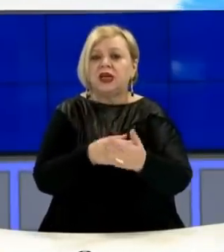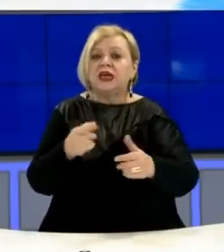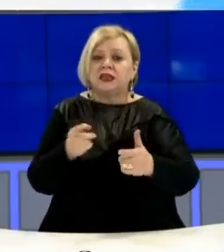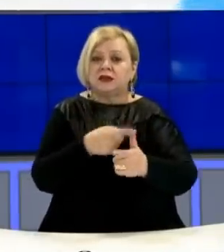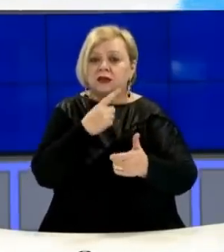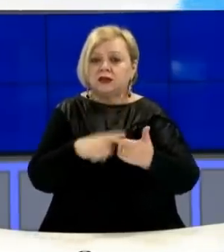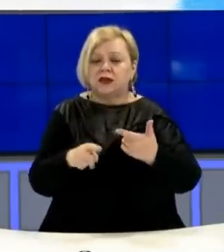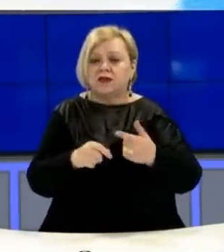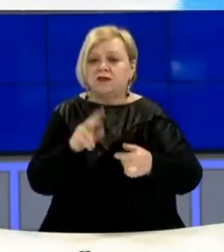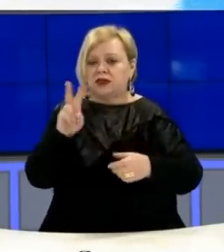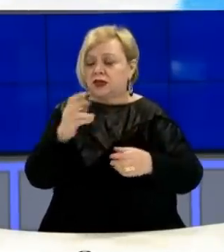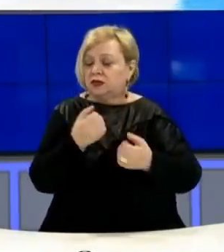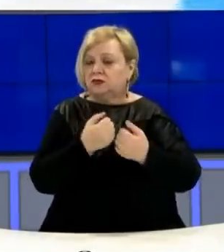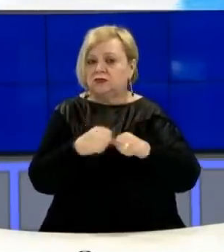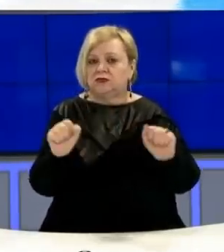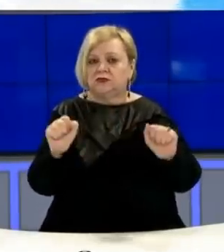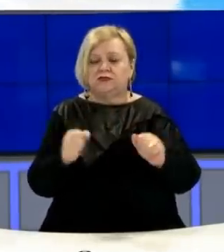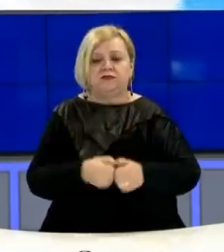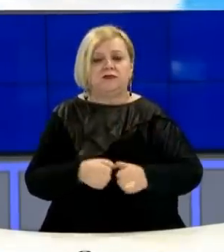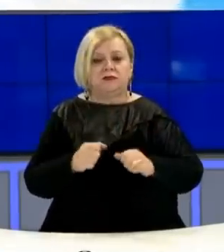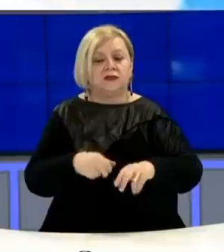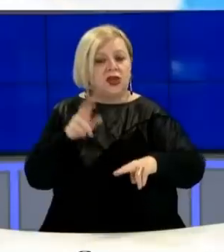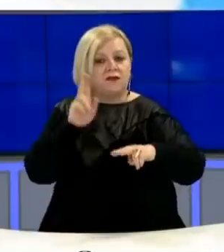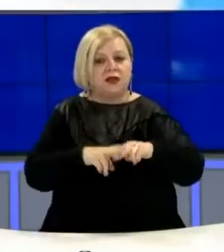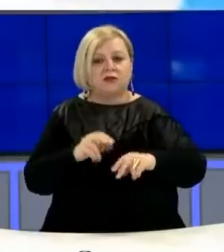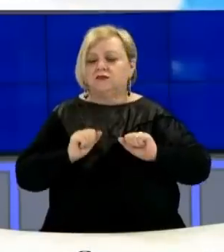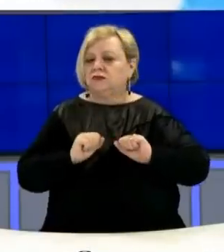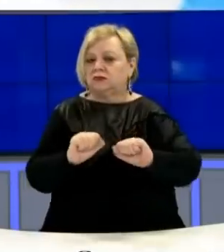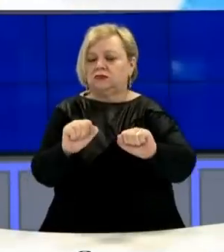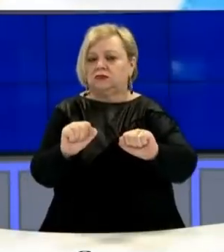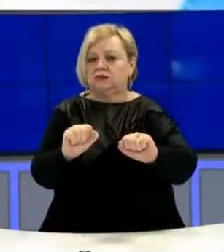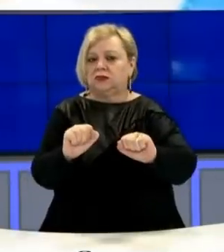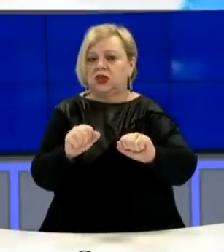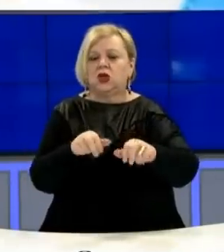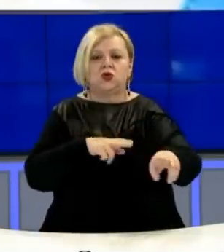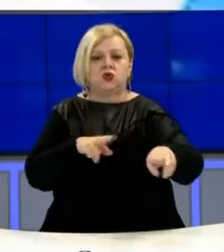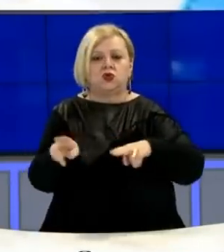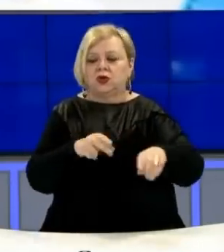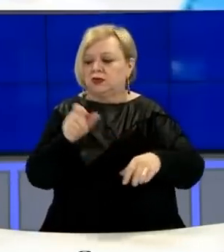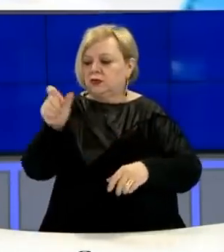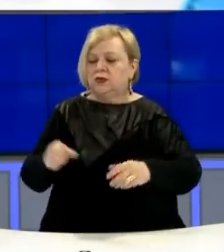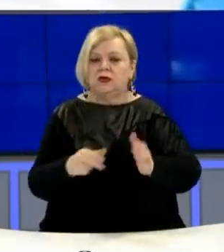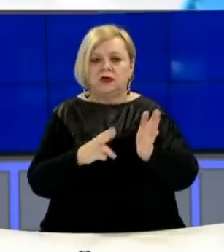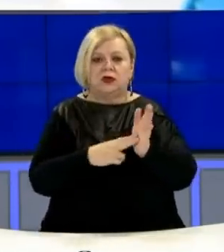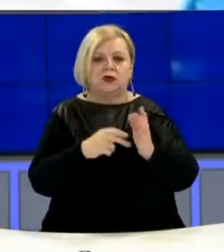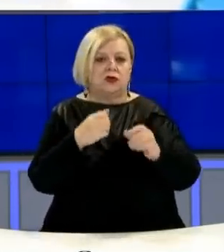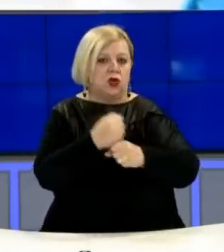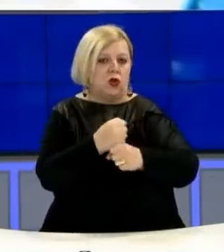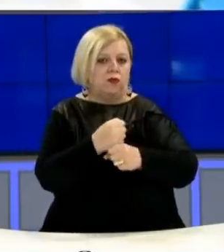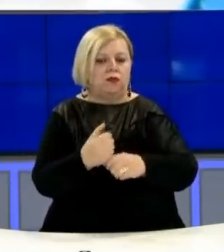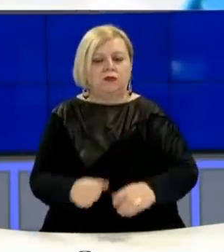veseli do të lirohej. Vendimin për refuzimin e kërkesës e ka marë Nikolas Gjilov.